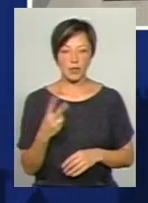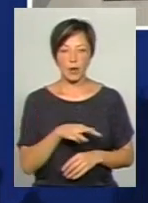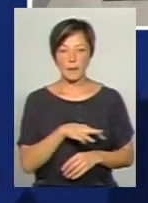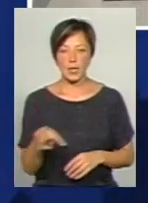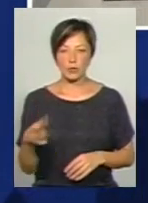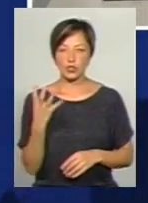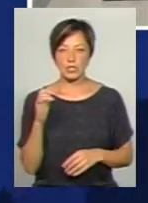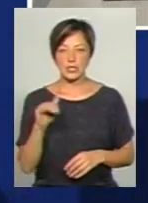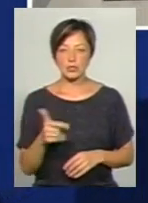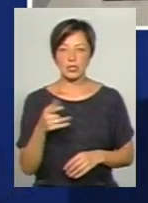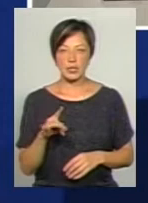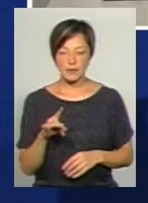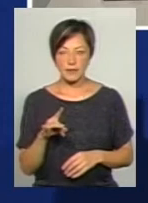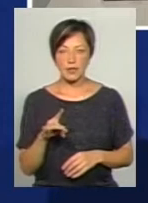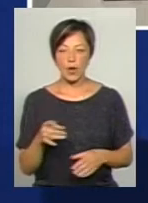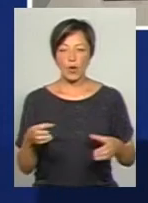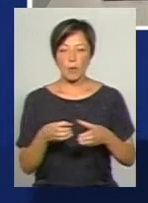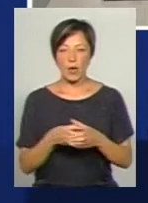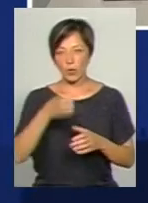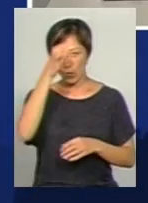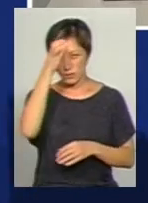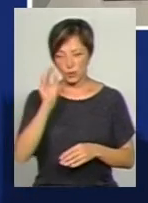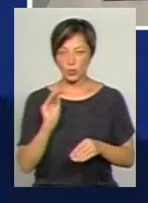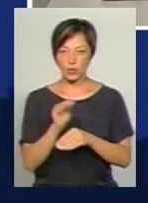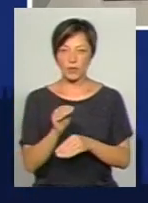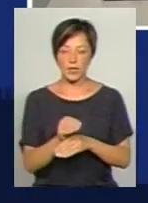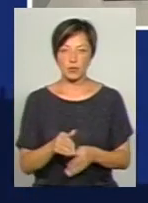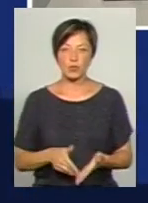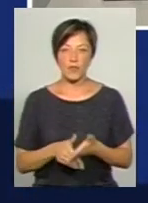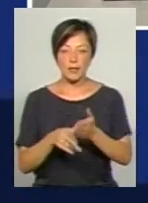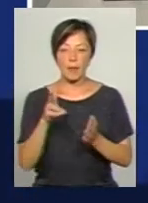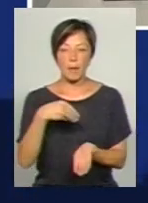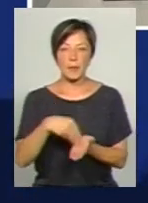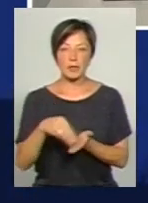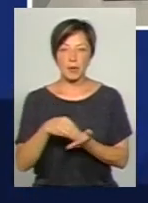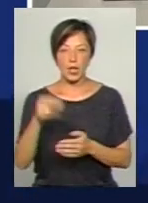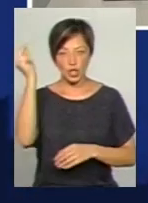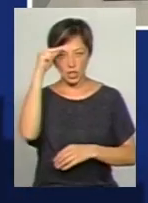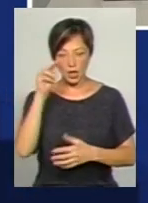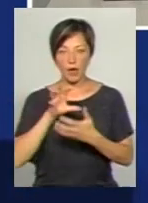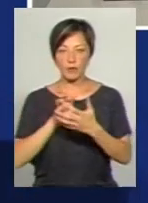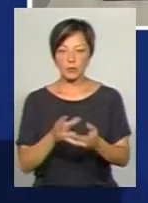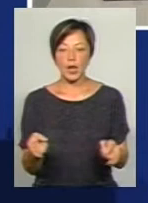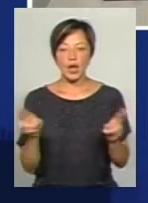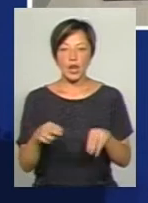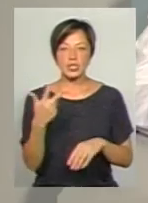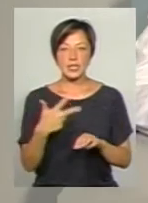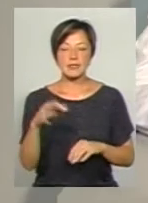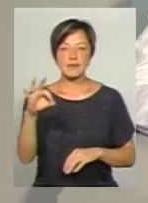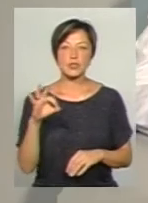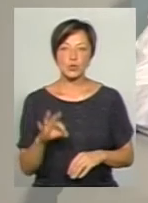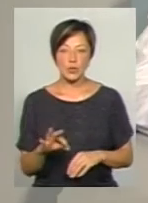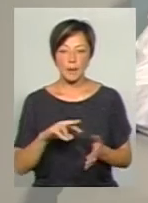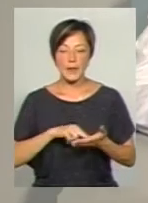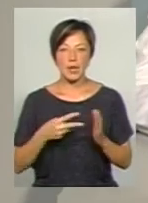400 тисяч гривень Лісогринівецькій громаді додаткової освітньої субвенції на придбання шкільних автобусів. Решту 30% вони